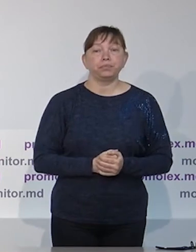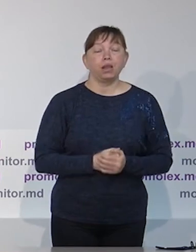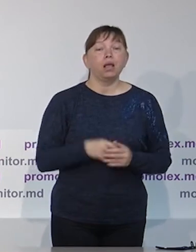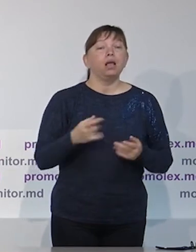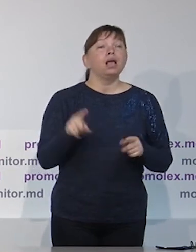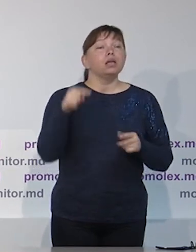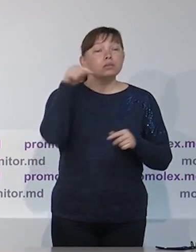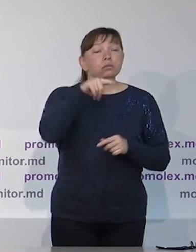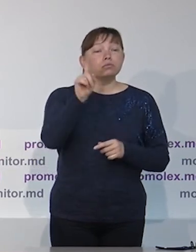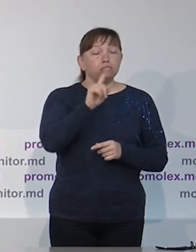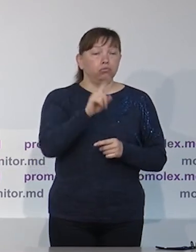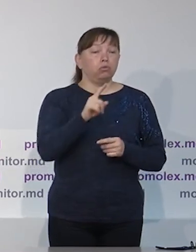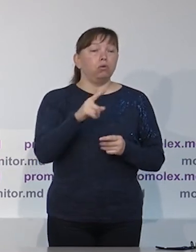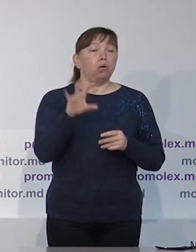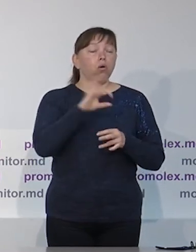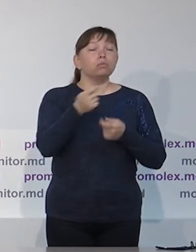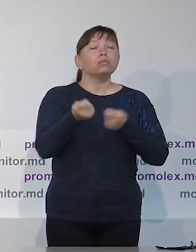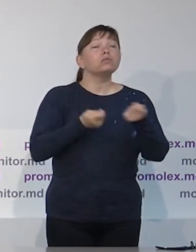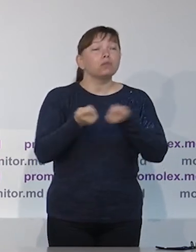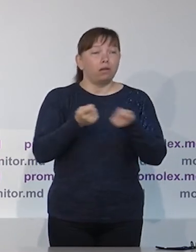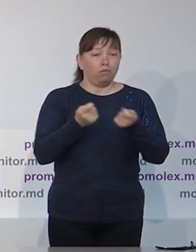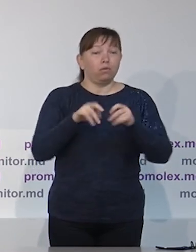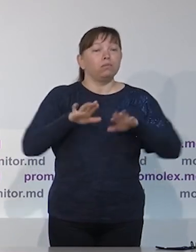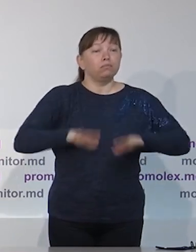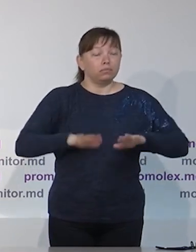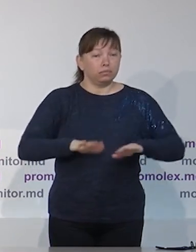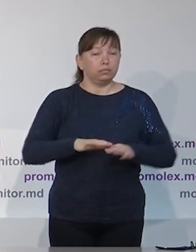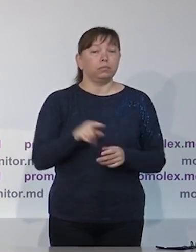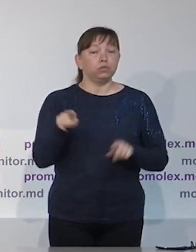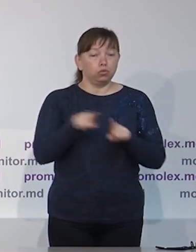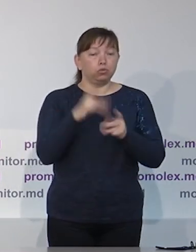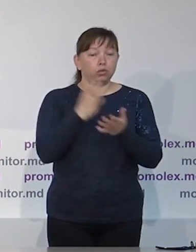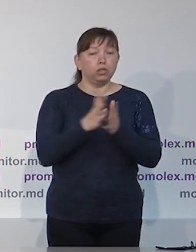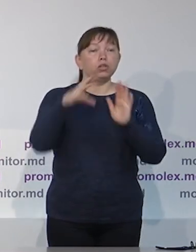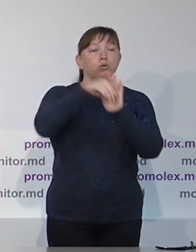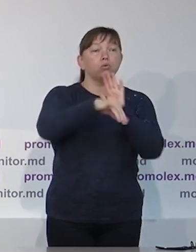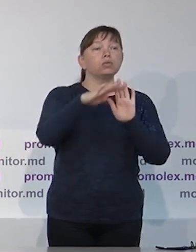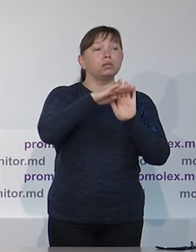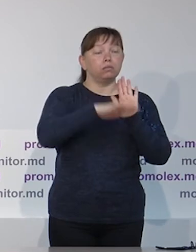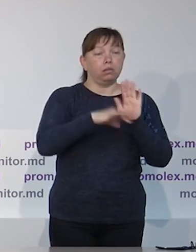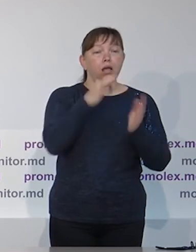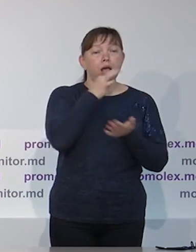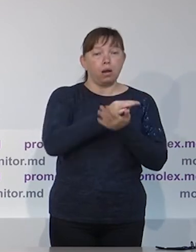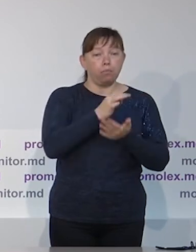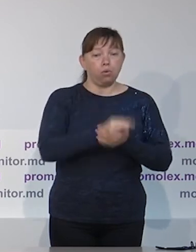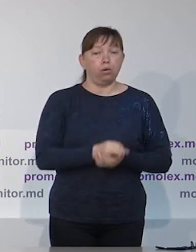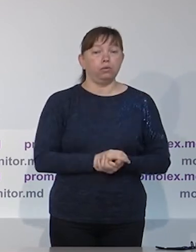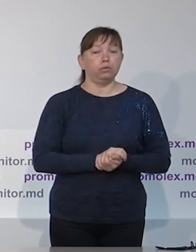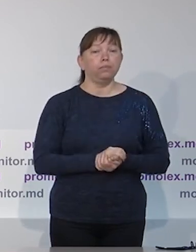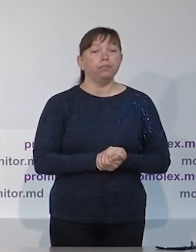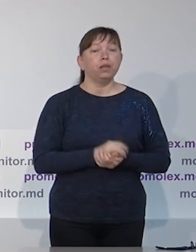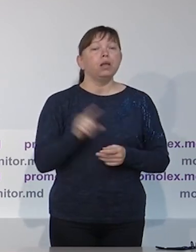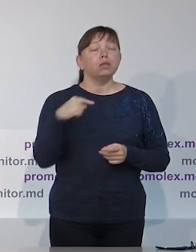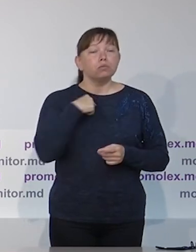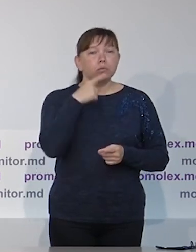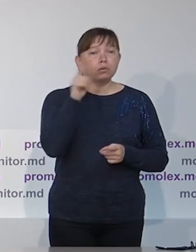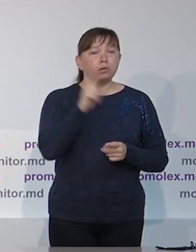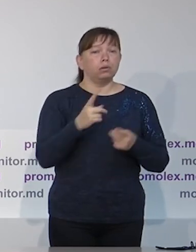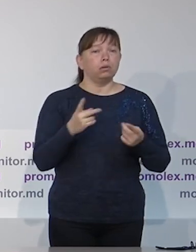в этой другой месте и зарегистрироваться на этом участке, для того, чтобы иметь возможность отдать голос в день